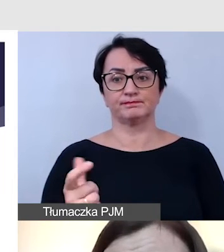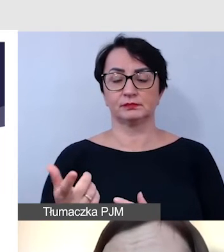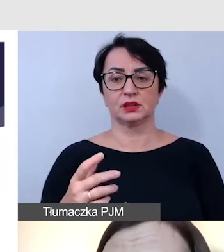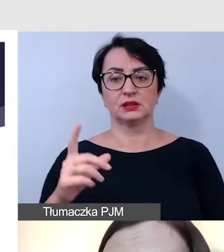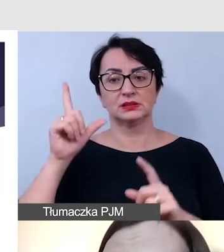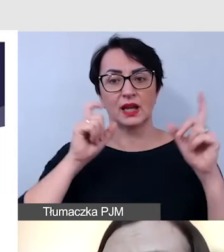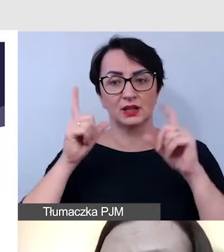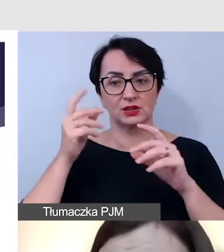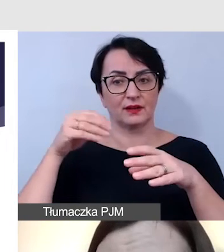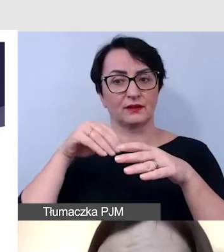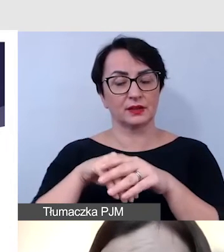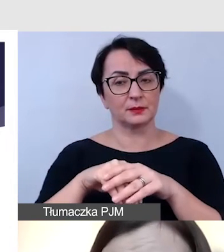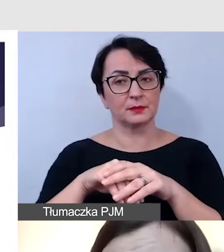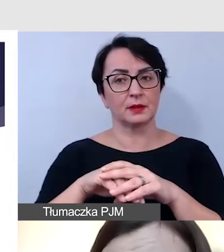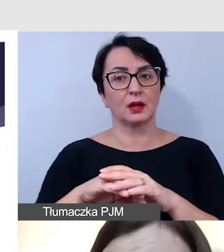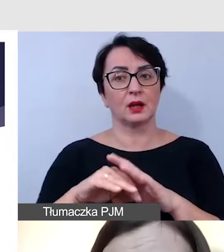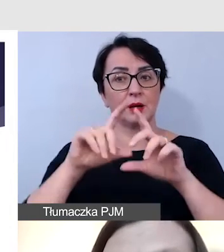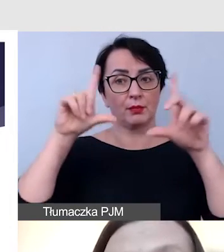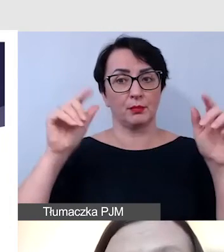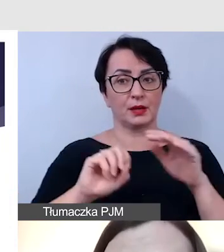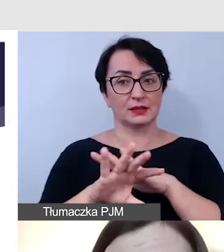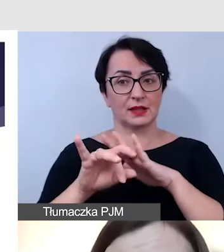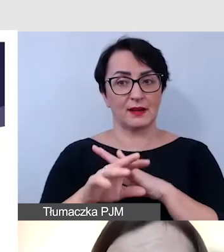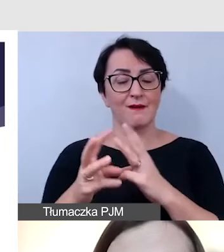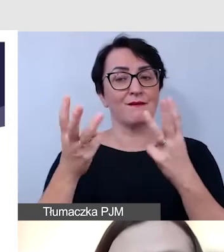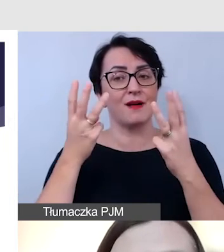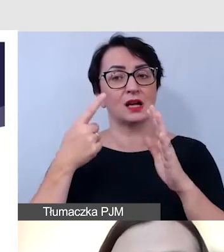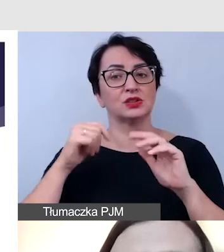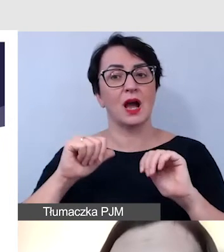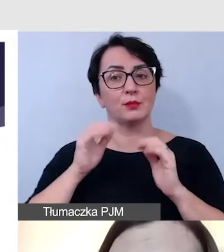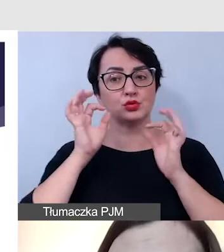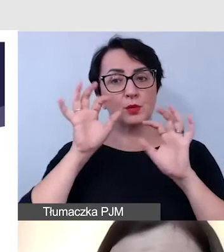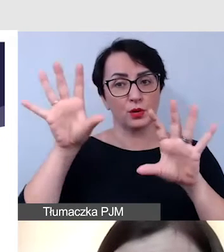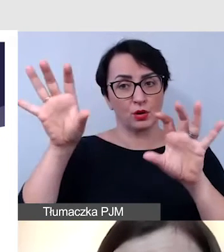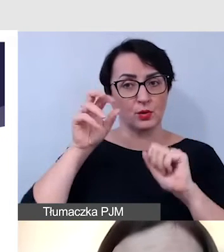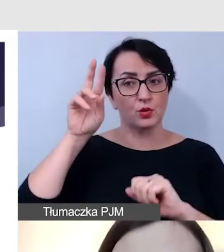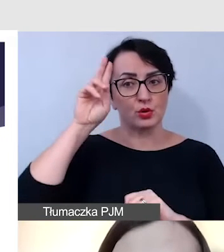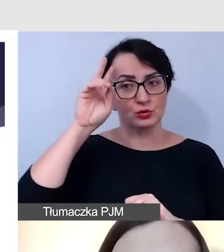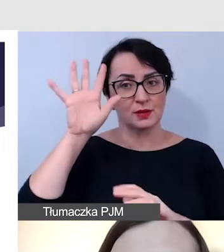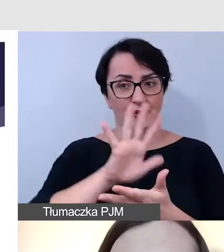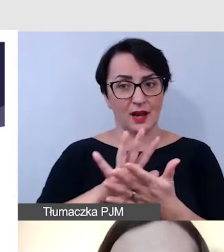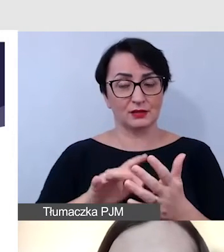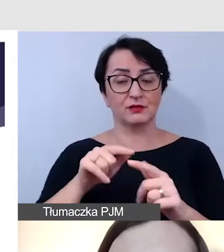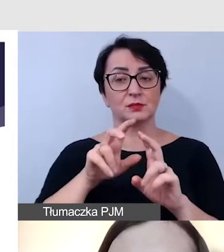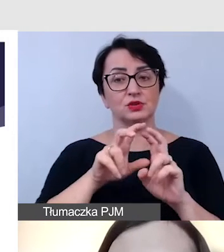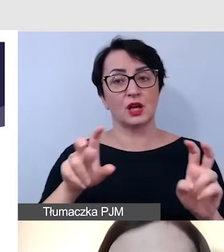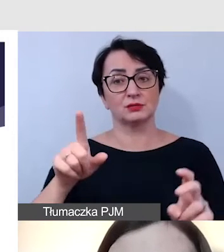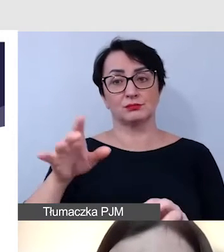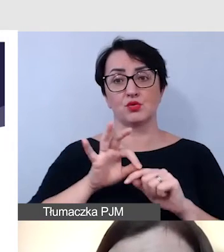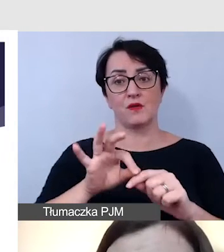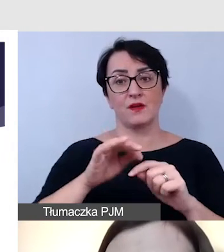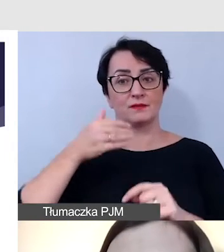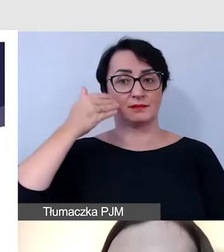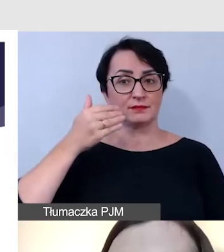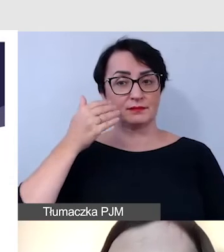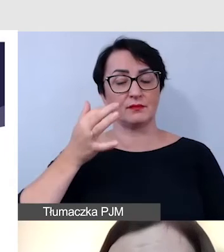prezentacji, będą one kluczowe dla rozumienia treści i wówczas albo to prowadzący będzie prowadził swoją narrację